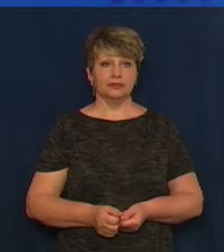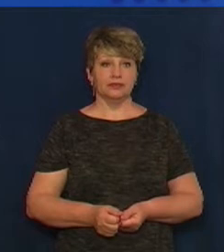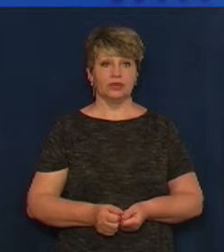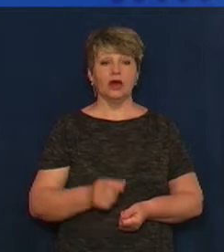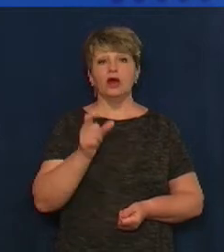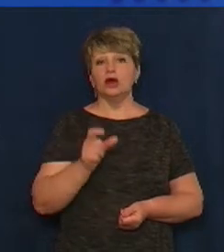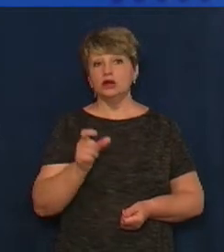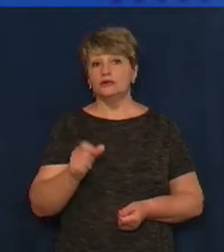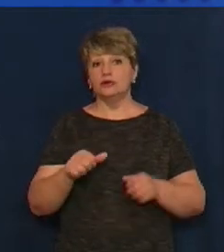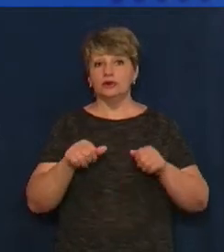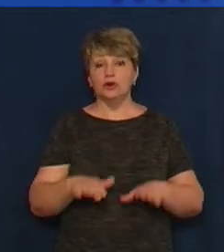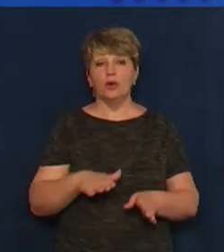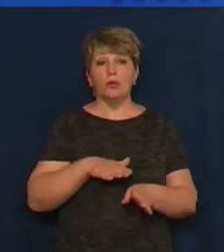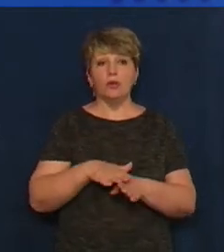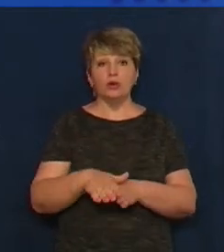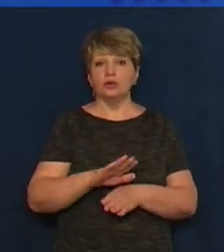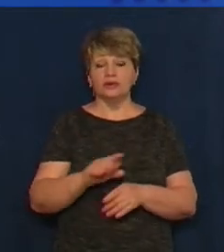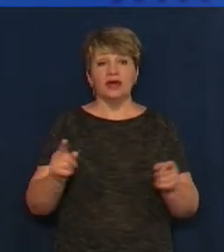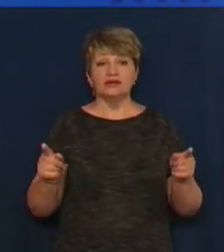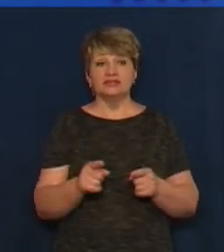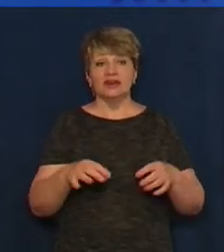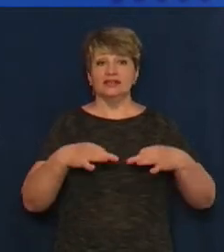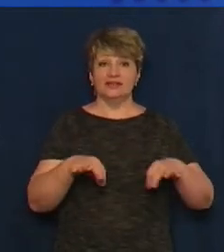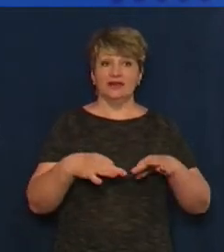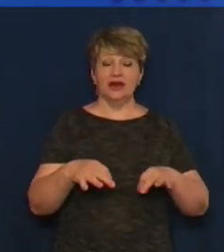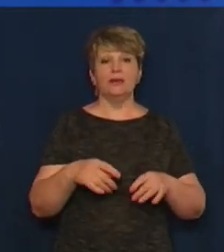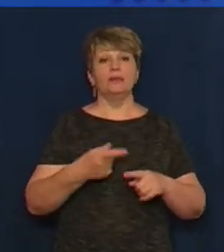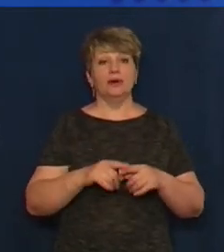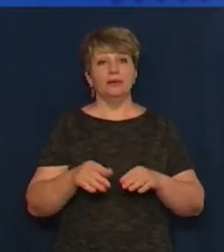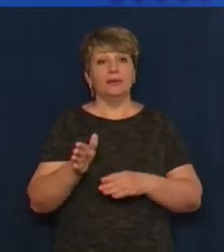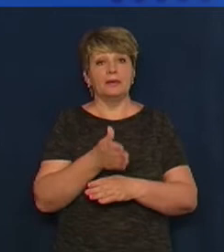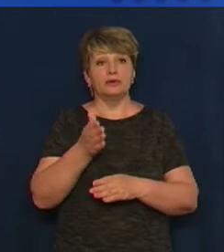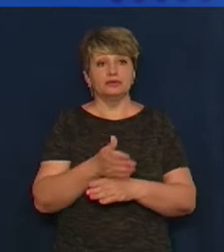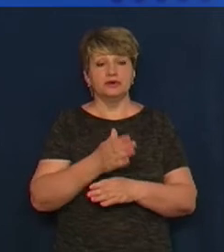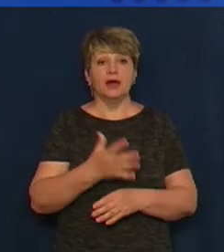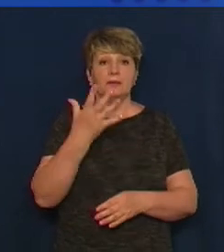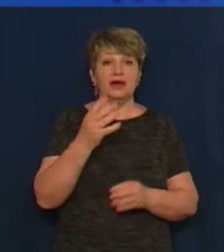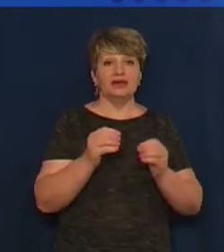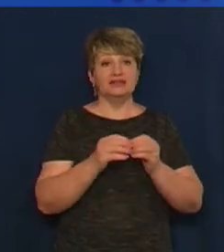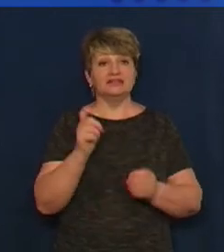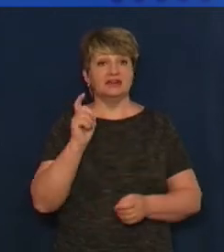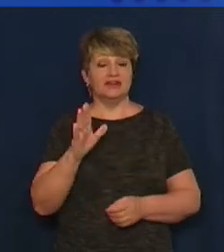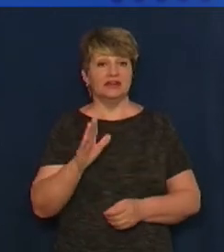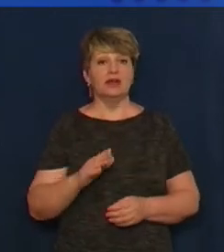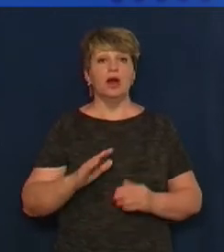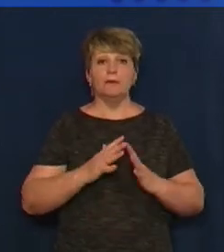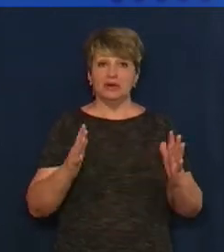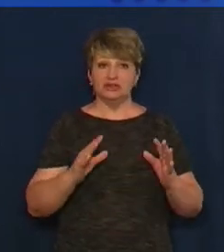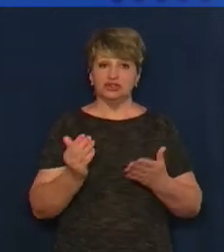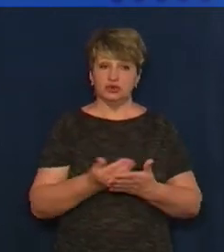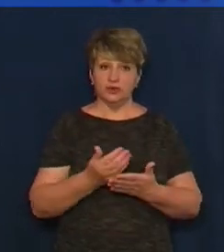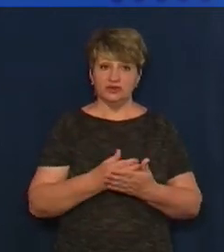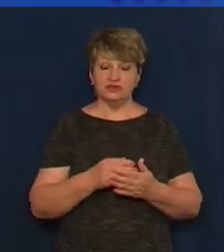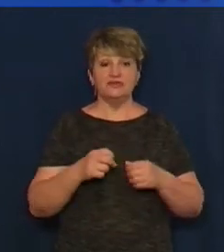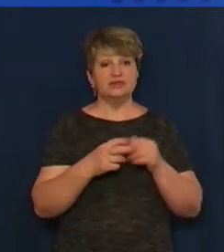Люди вирішили повністю не обмежувати рух автотранспорту, автівки пропускали кожні 5-10 хвилин. Більше інформації в наступному випуску о